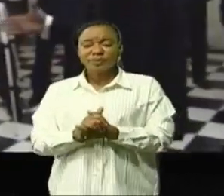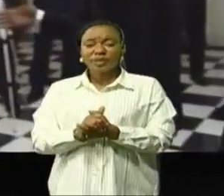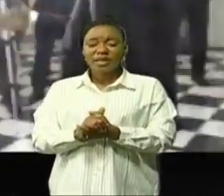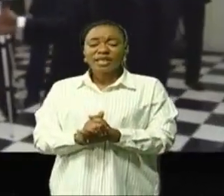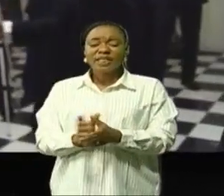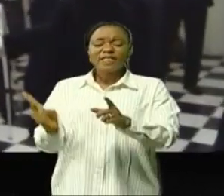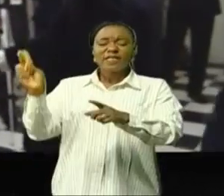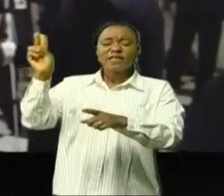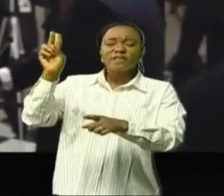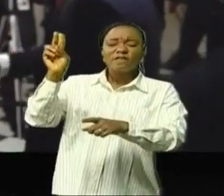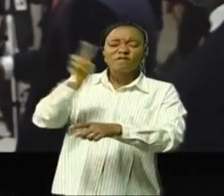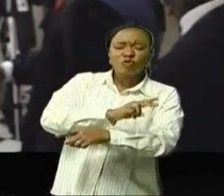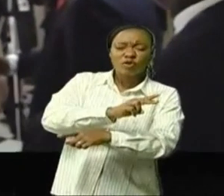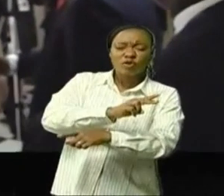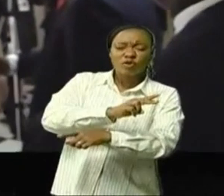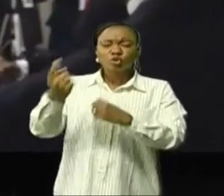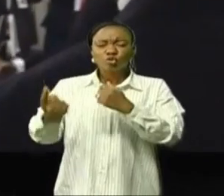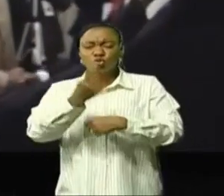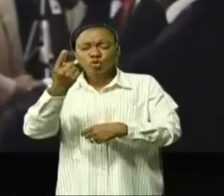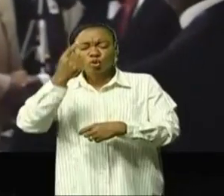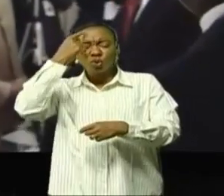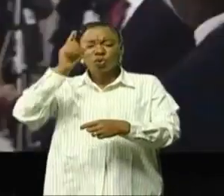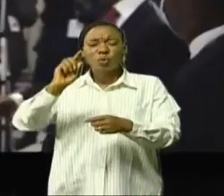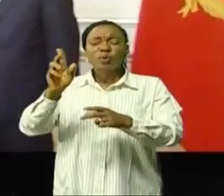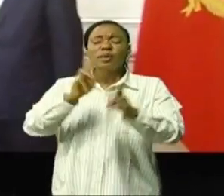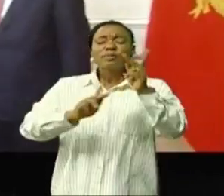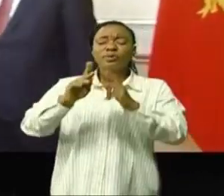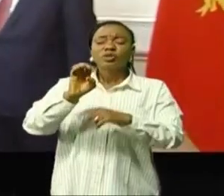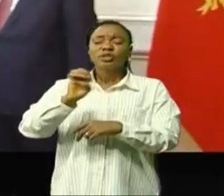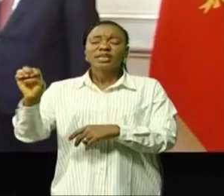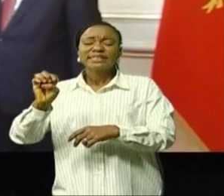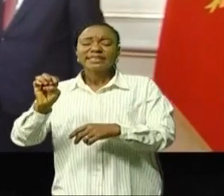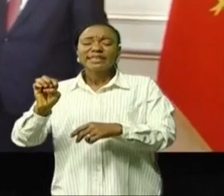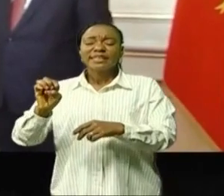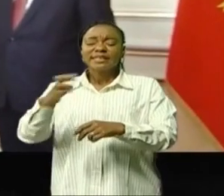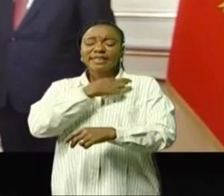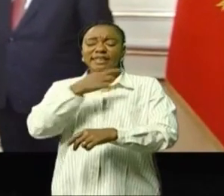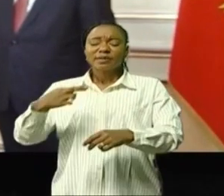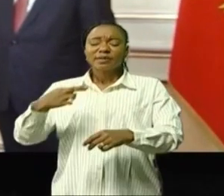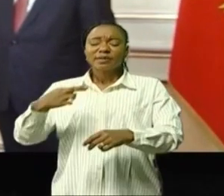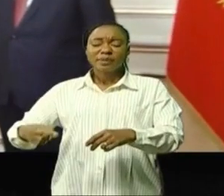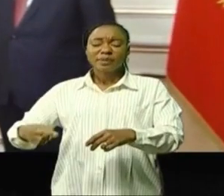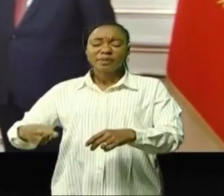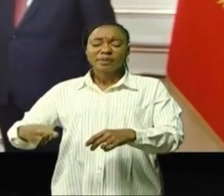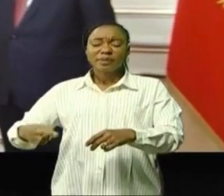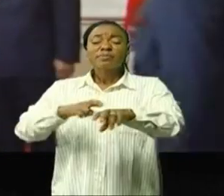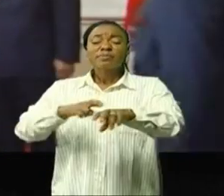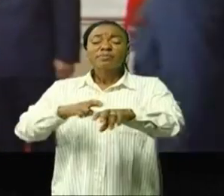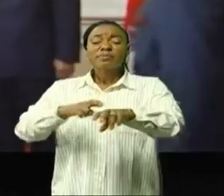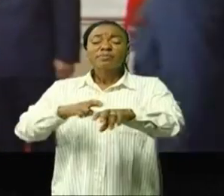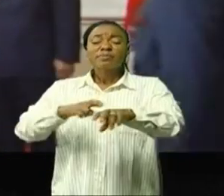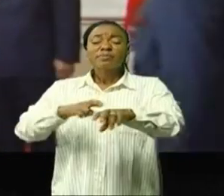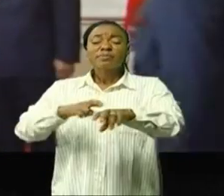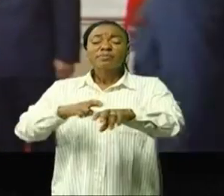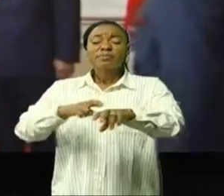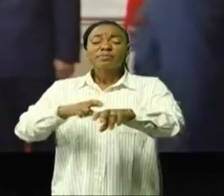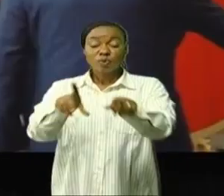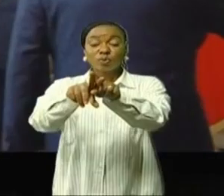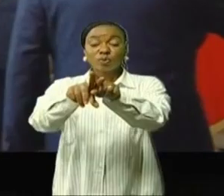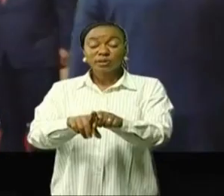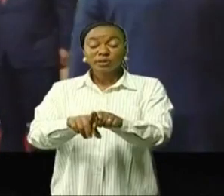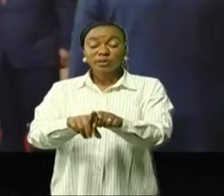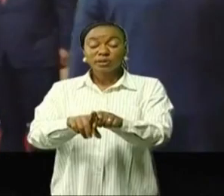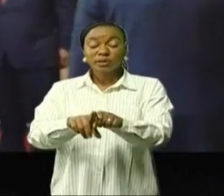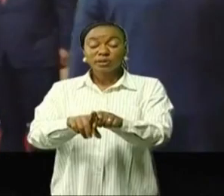qui meurtrit les populations de l'est de la République démocratique du Congo. La tripartite de Luanda sur la